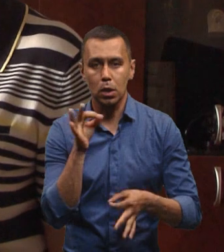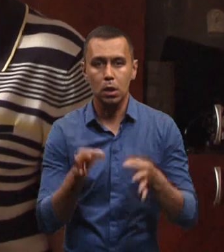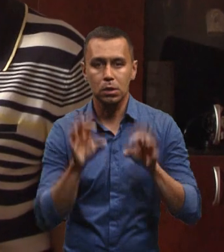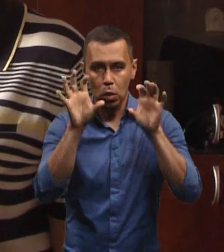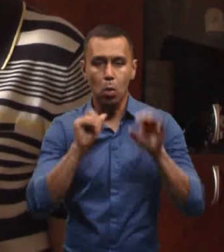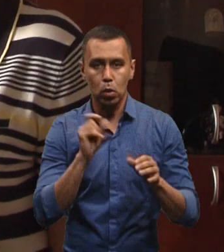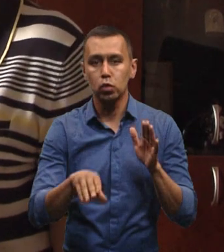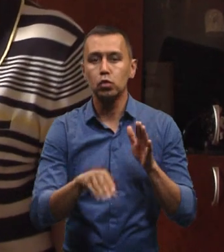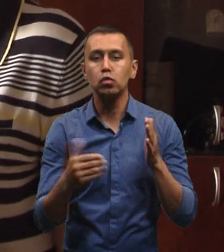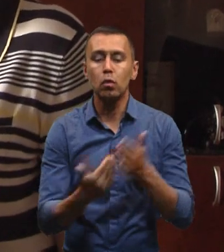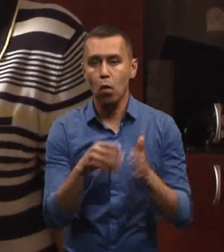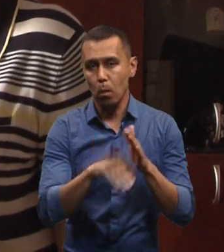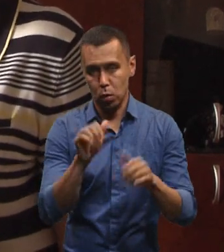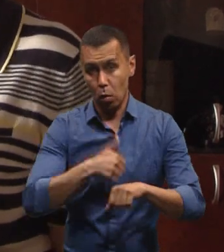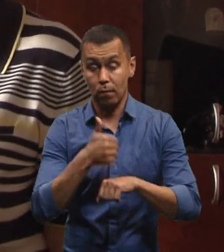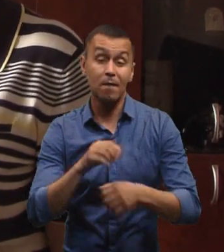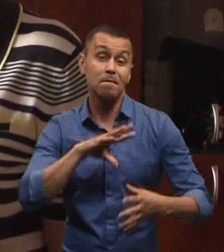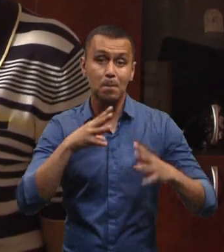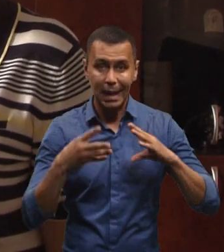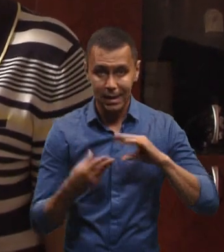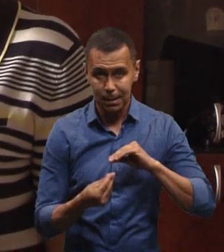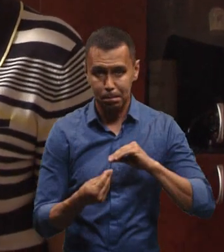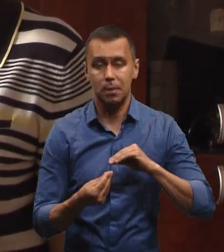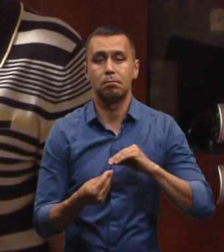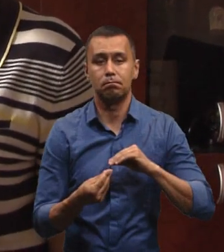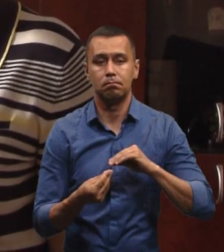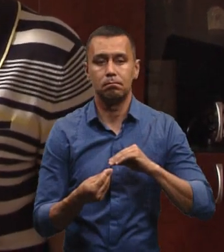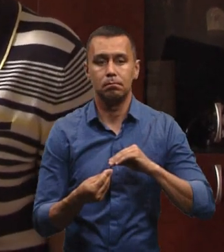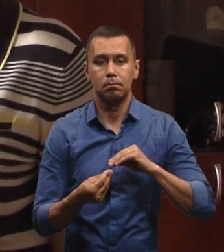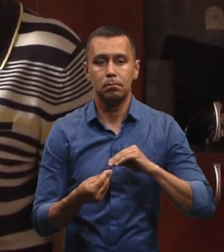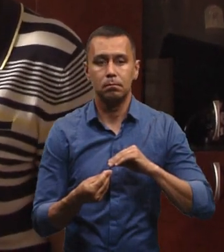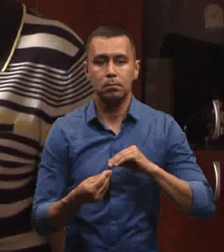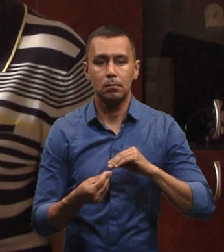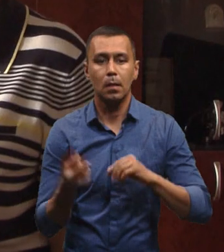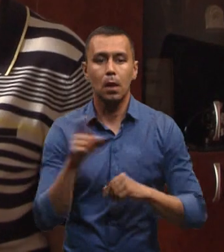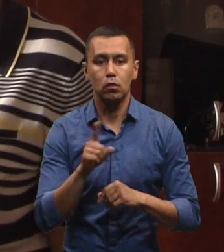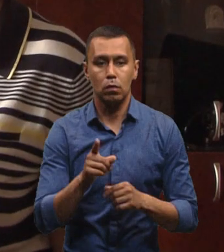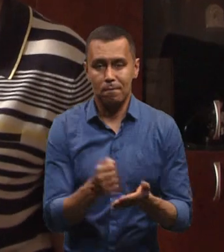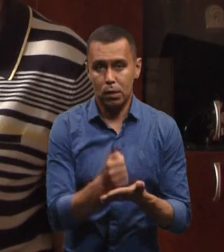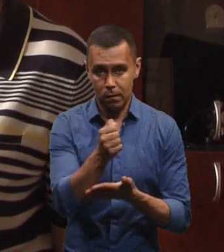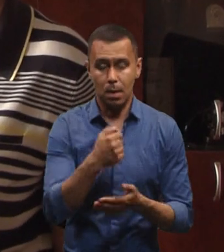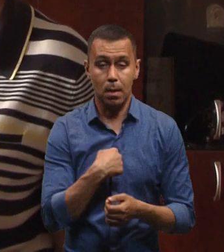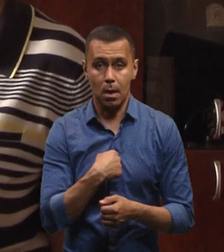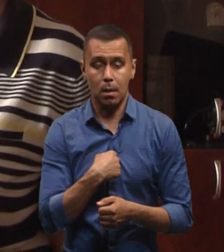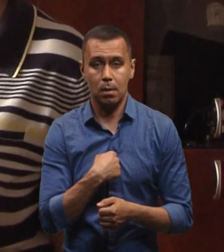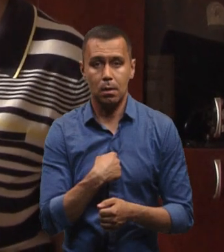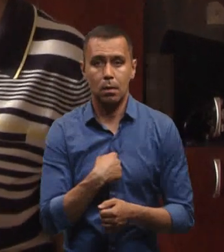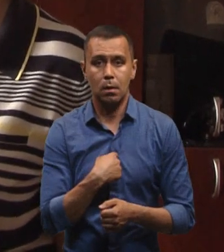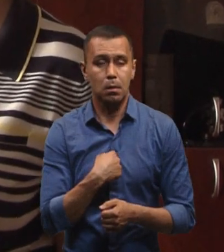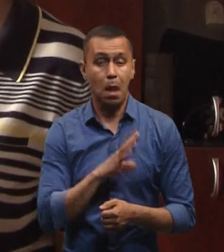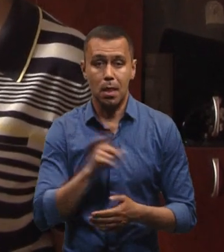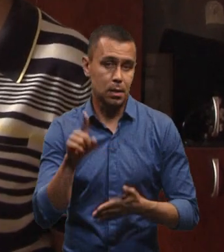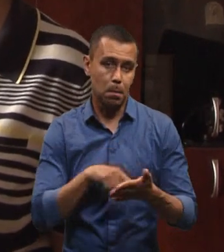знову обрана головою. В принципі, то, що висували мене, я не